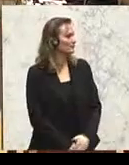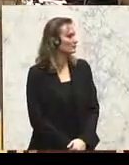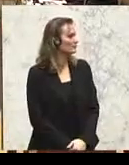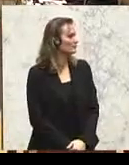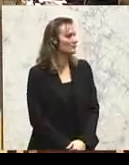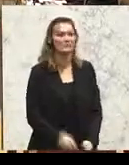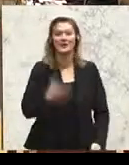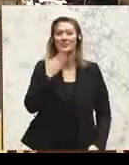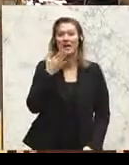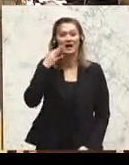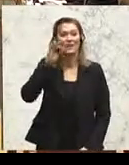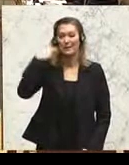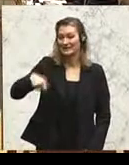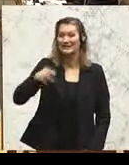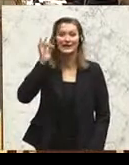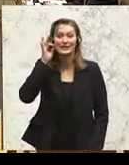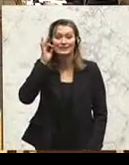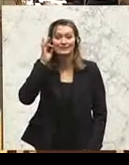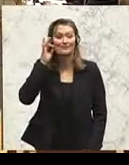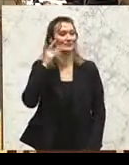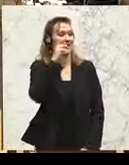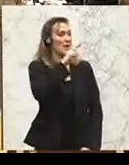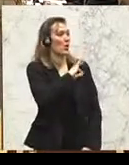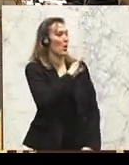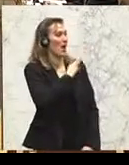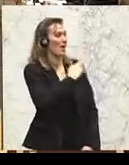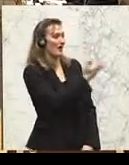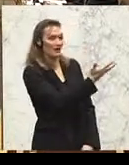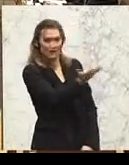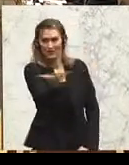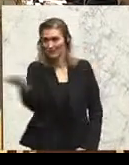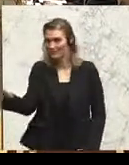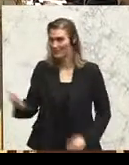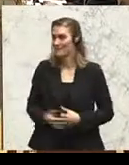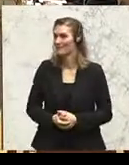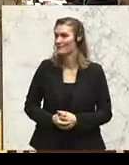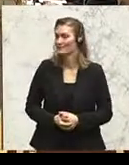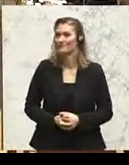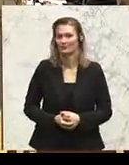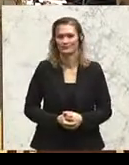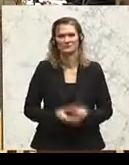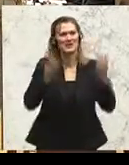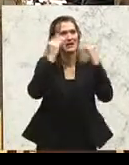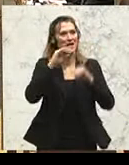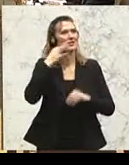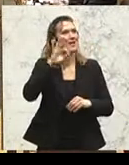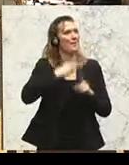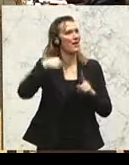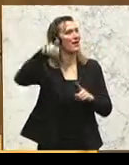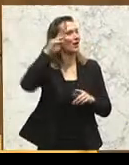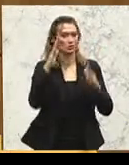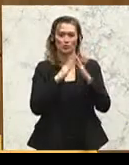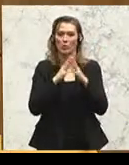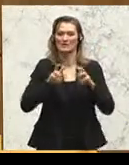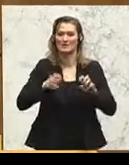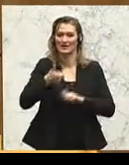Danke, Frau Präsidentin, meine lieben Kolleginnen und Kollegen, meine sehr geehrten Damen und Herren, auch zu Hause an